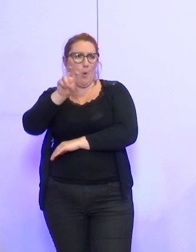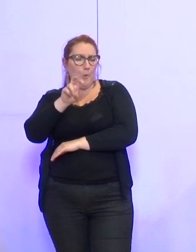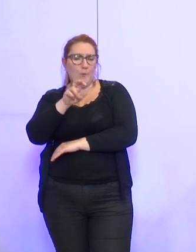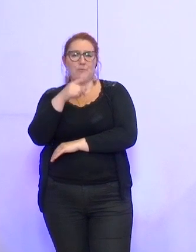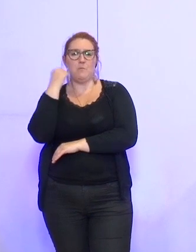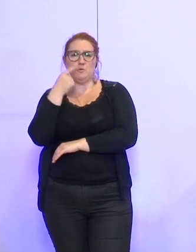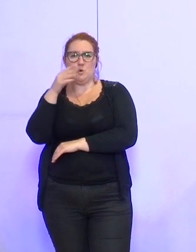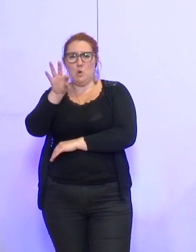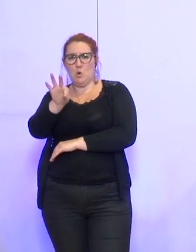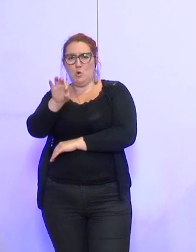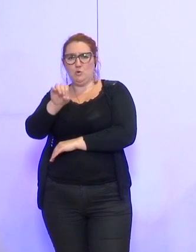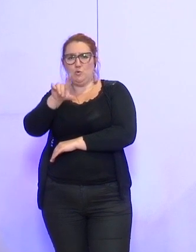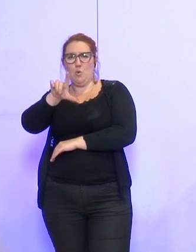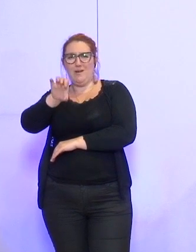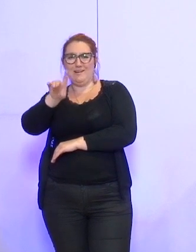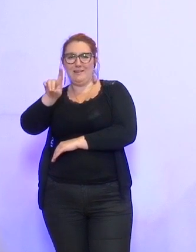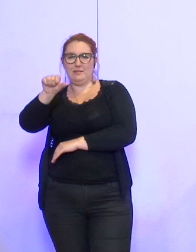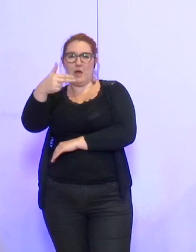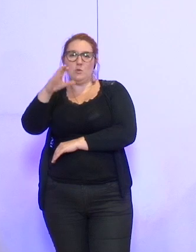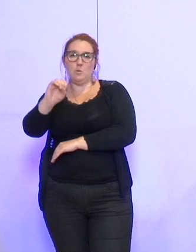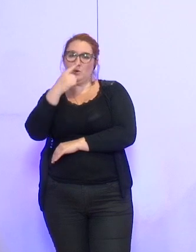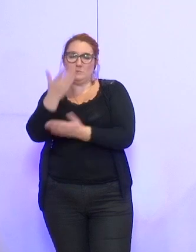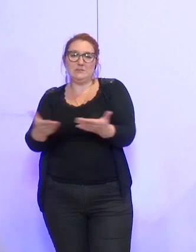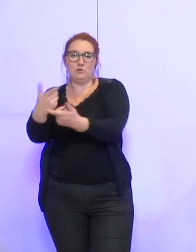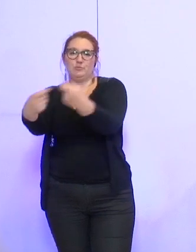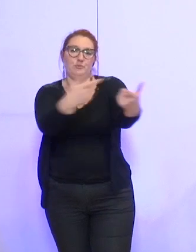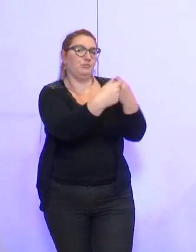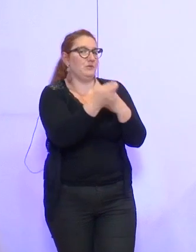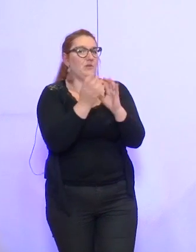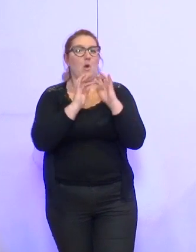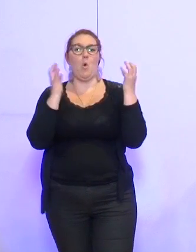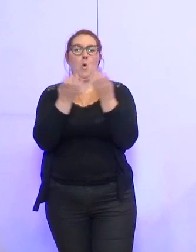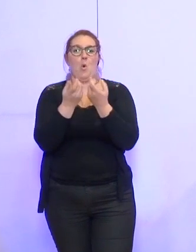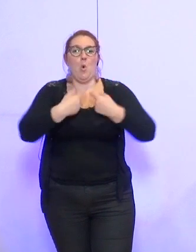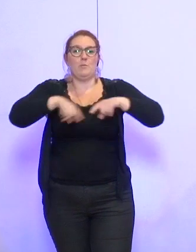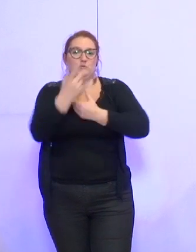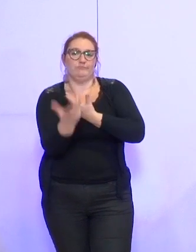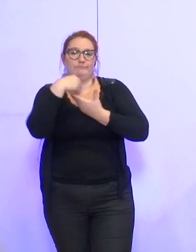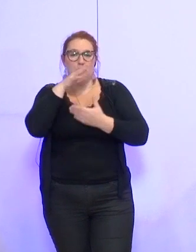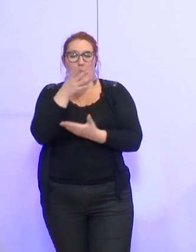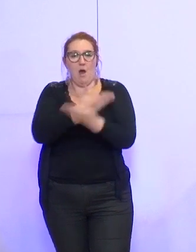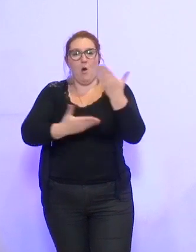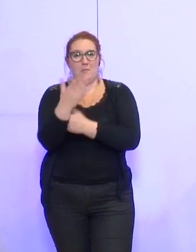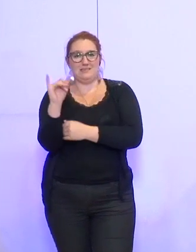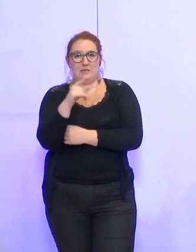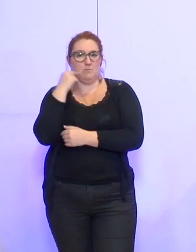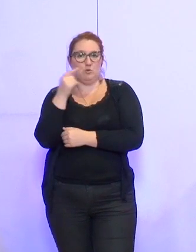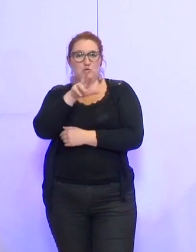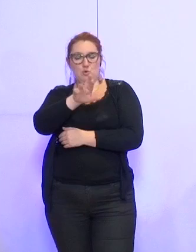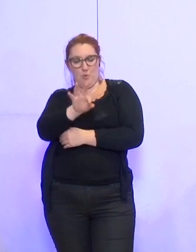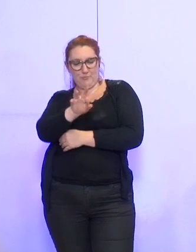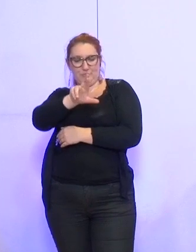Qui ne remplissent pas toutes les conditions nécessaires pour cette commission. qui sont donc remplacées par M. Franco et Barral.